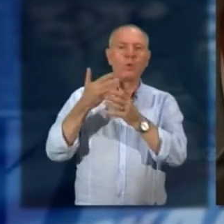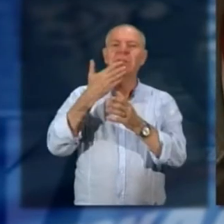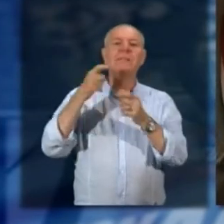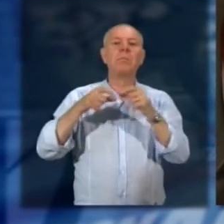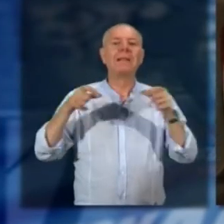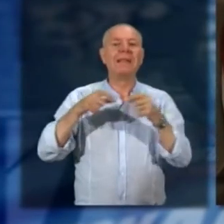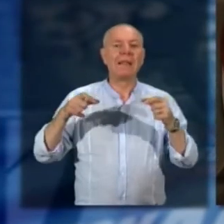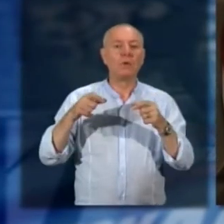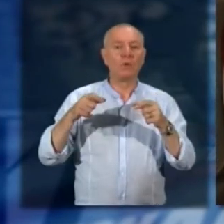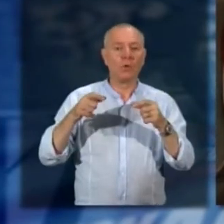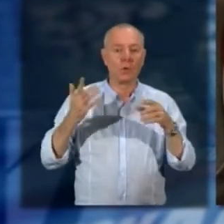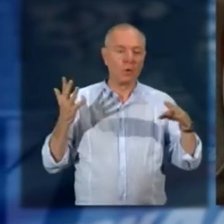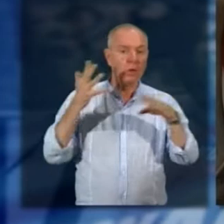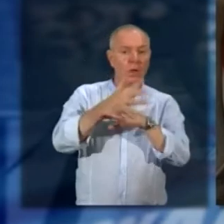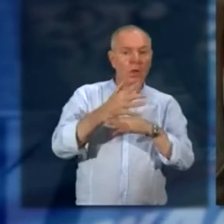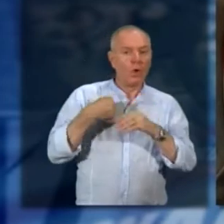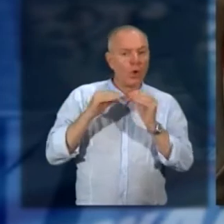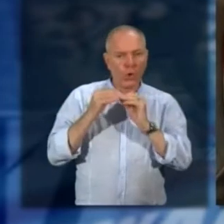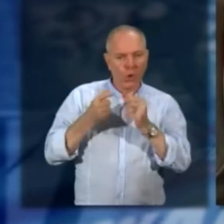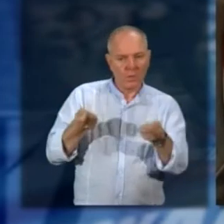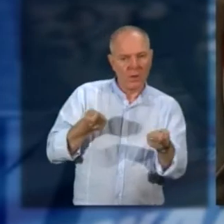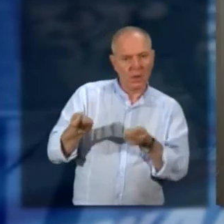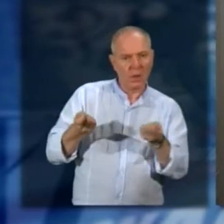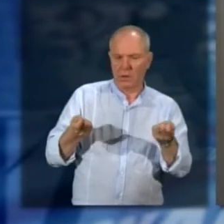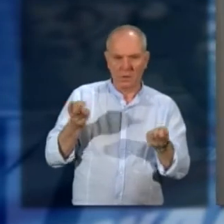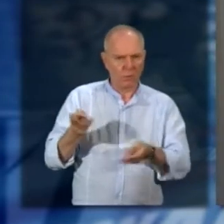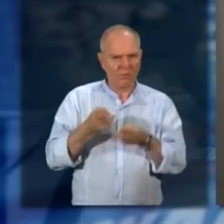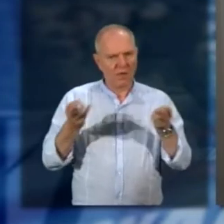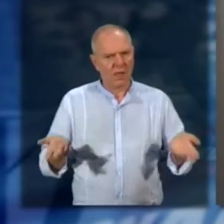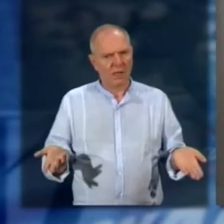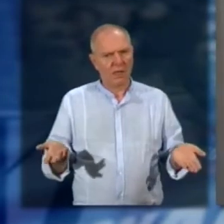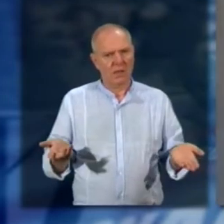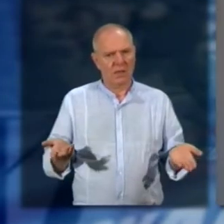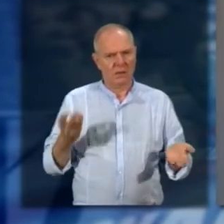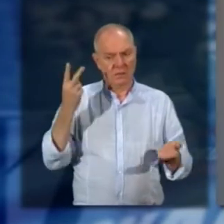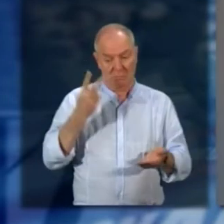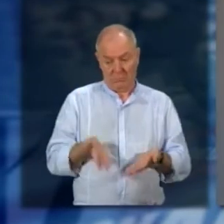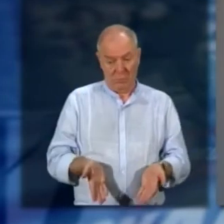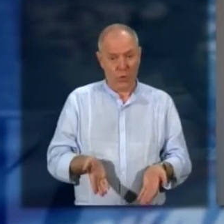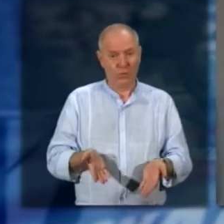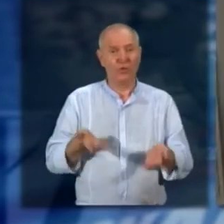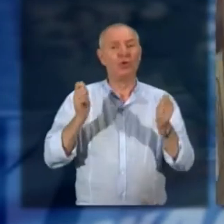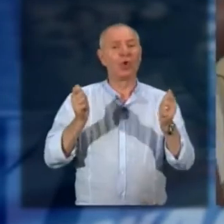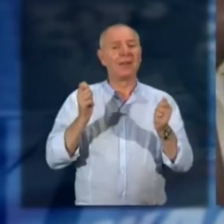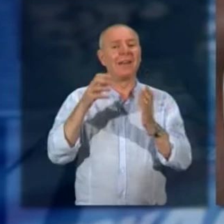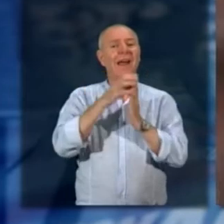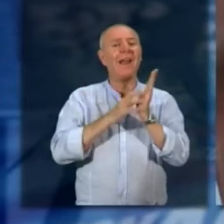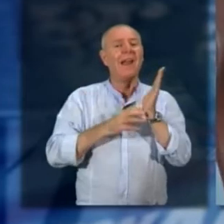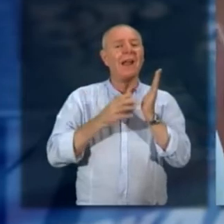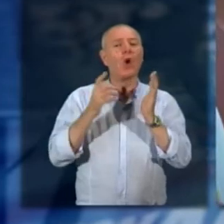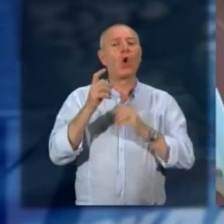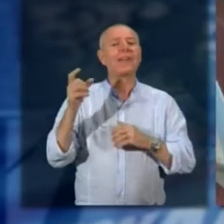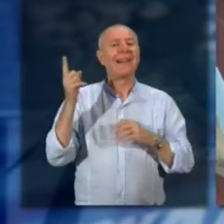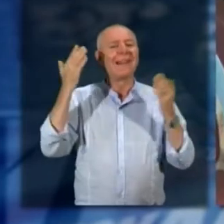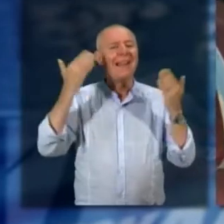treno, diventano ingestibili, la situazione è ormai insostenibile. Proprio oggi il Corriere della Sera, nelle pagine di Milano,